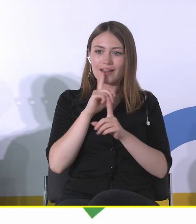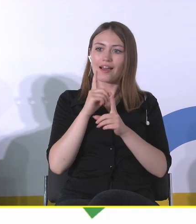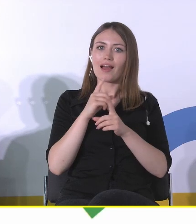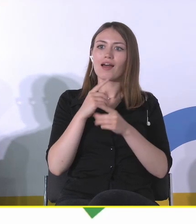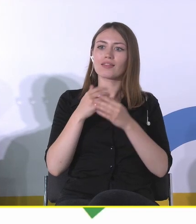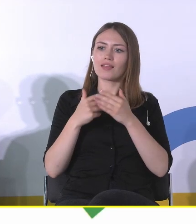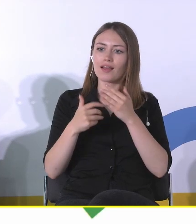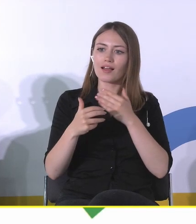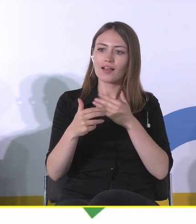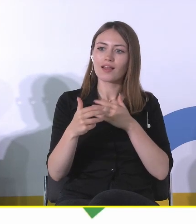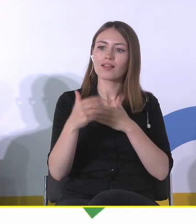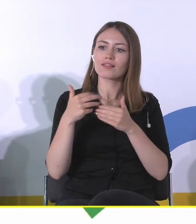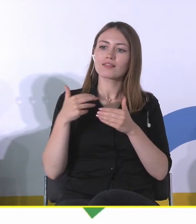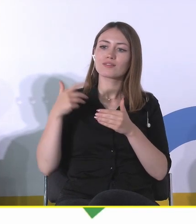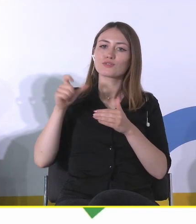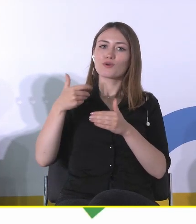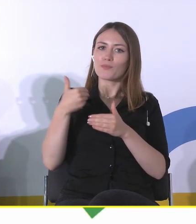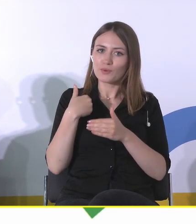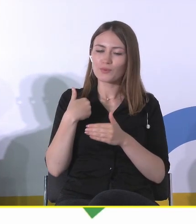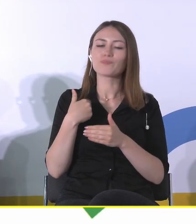przyłożyłem sobie do własnych